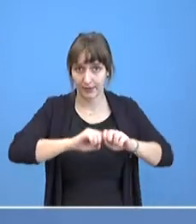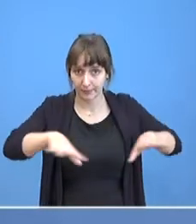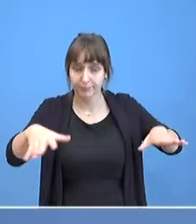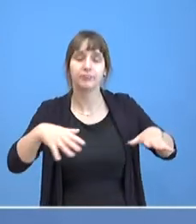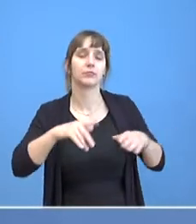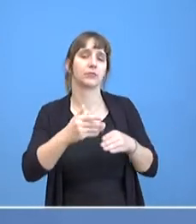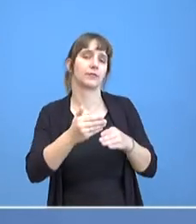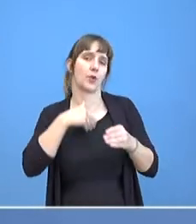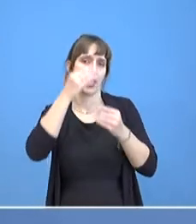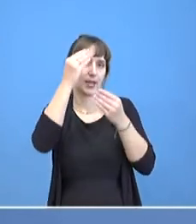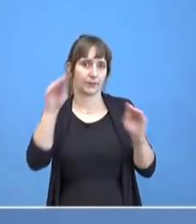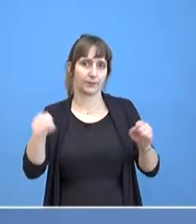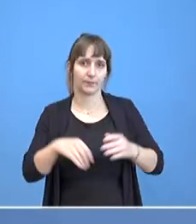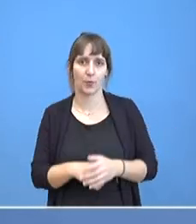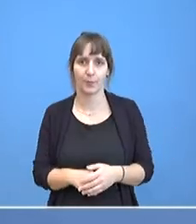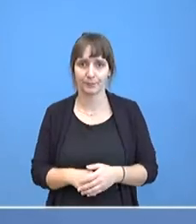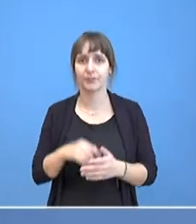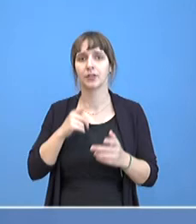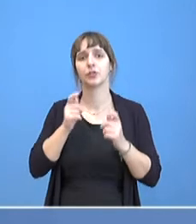Herr Jörg.